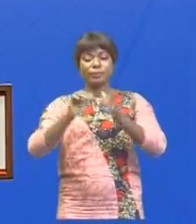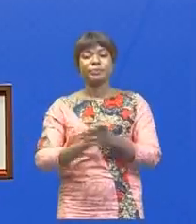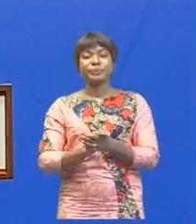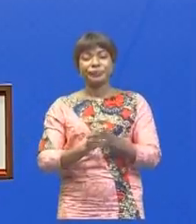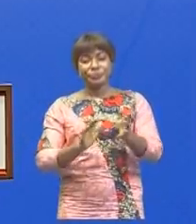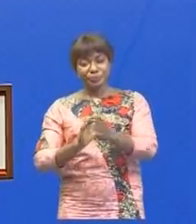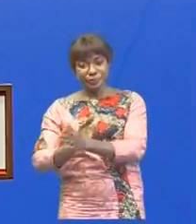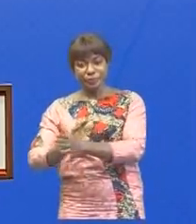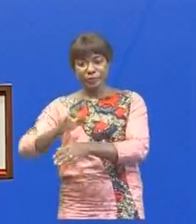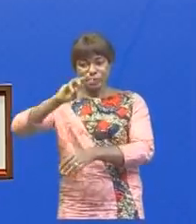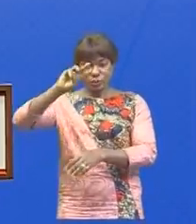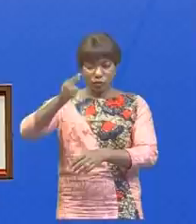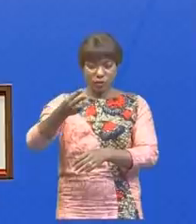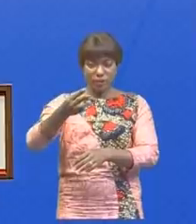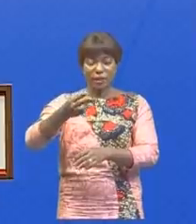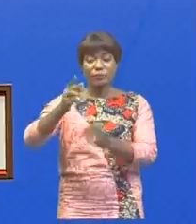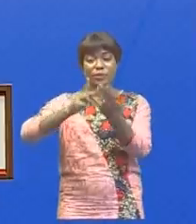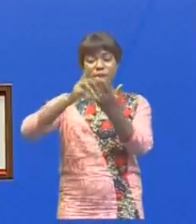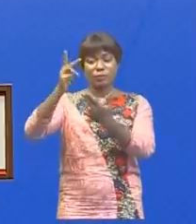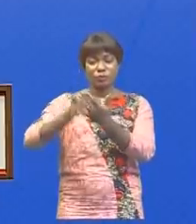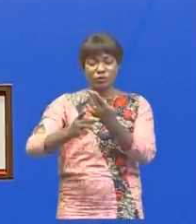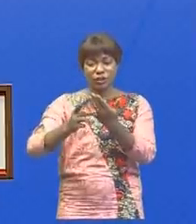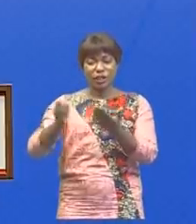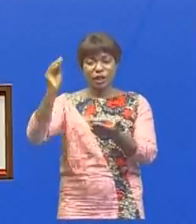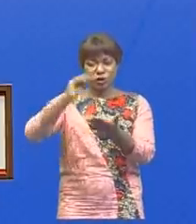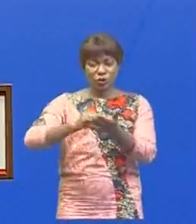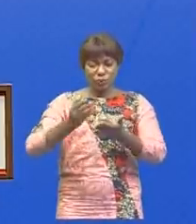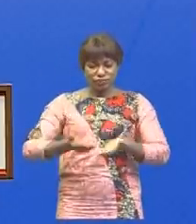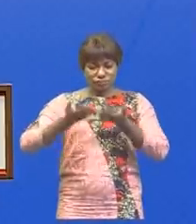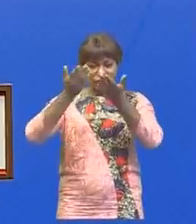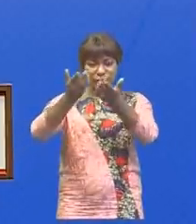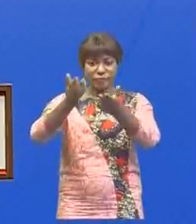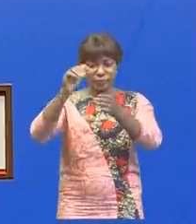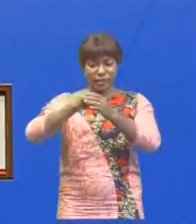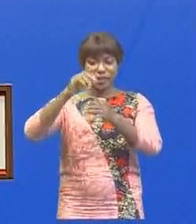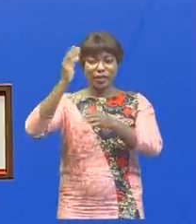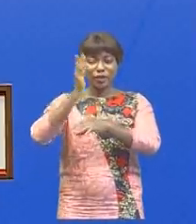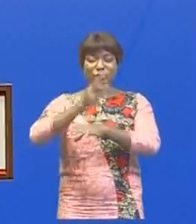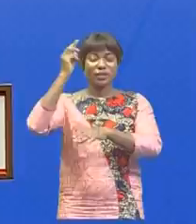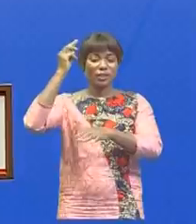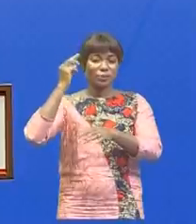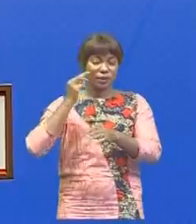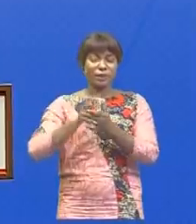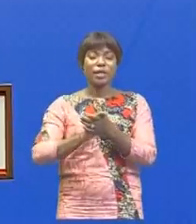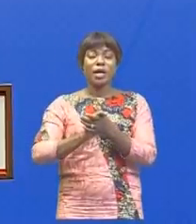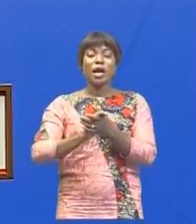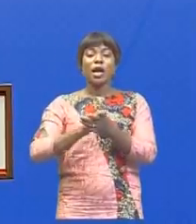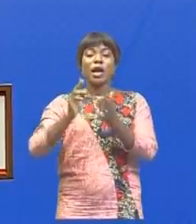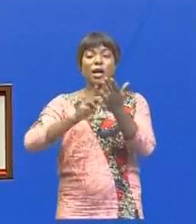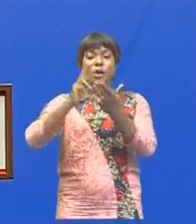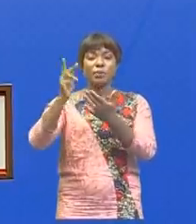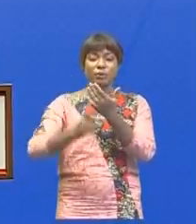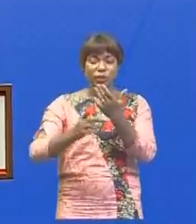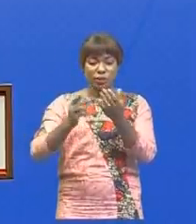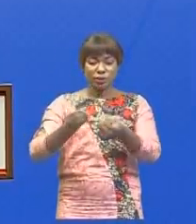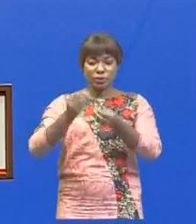Troisième projet de texte soumis à l'approbation du conseil de ministres, projet de décret fixant les statuts des